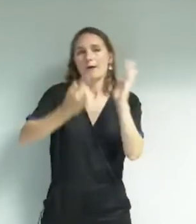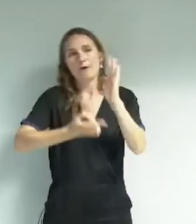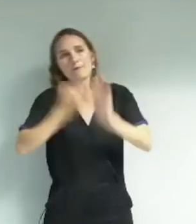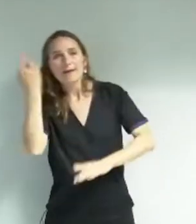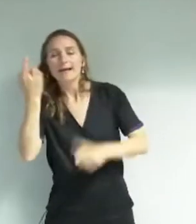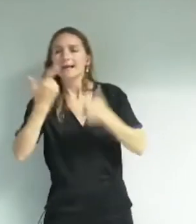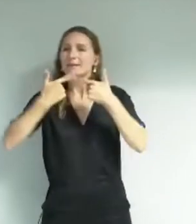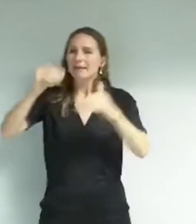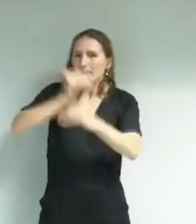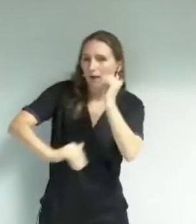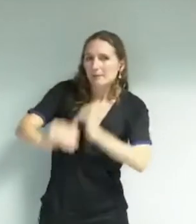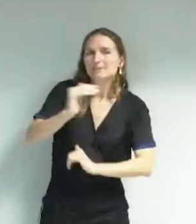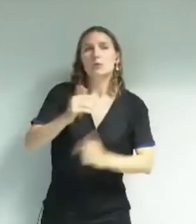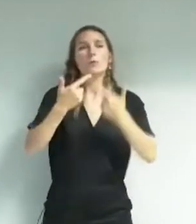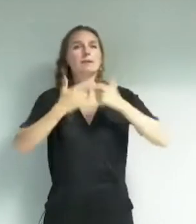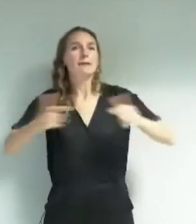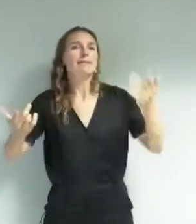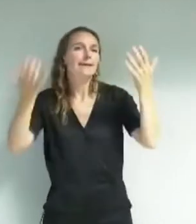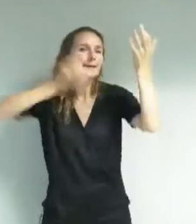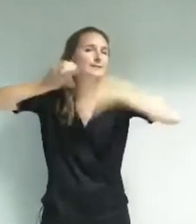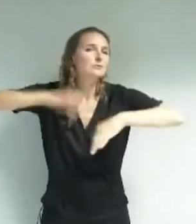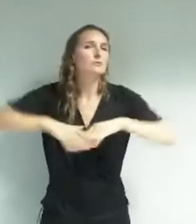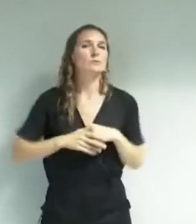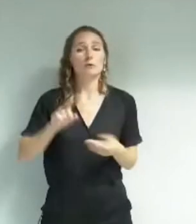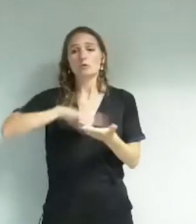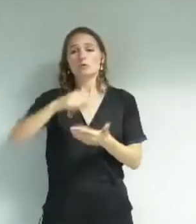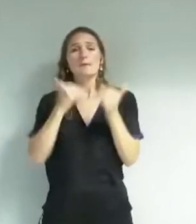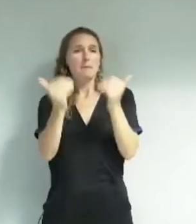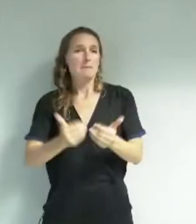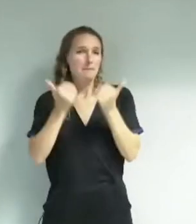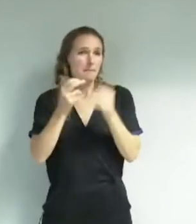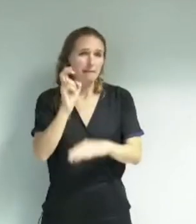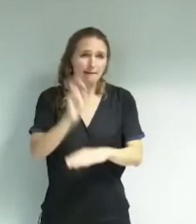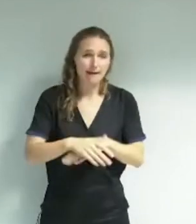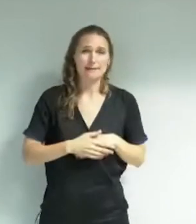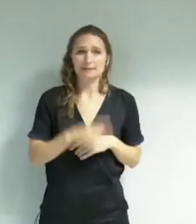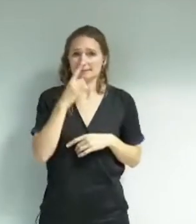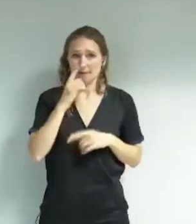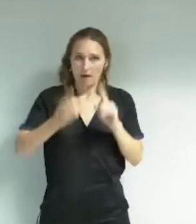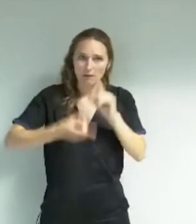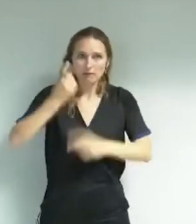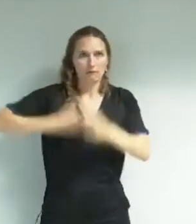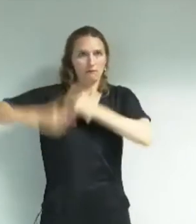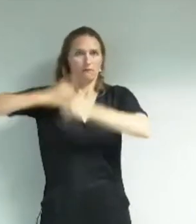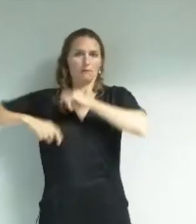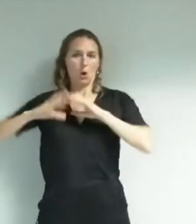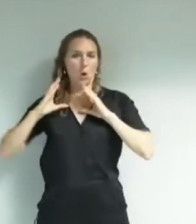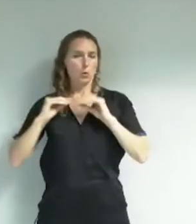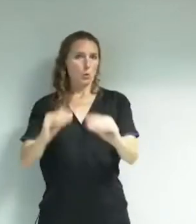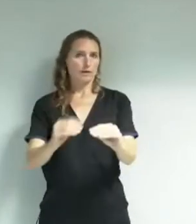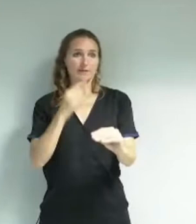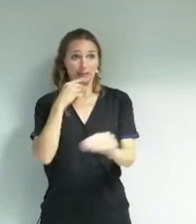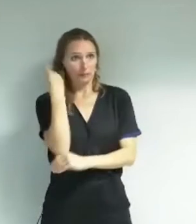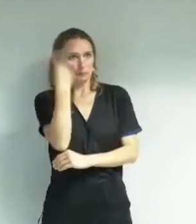programmation, maintien du budget et de la culture. Il est nécessaire de revenir sur le concret, c'est-à-dire de votre